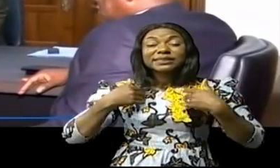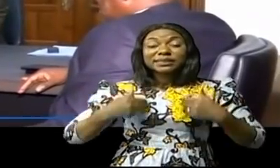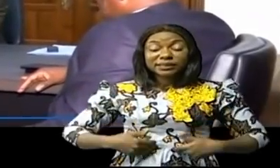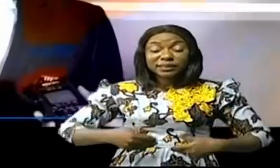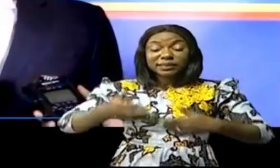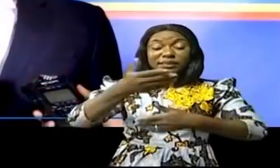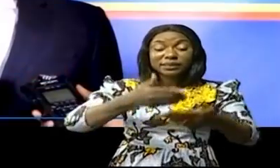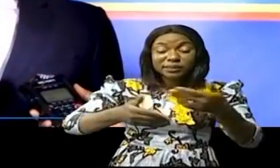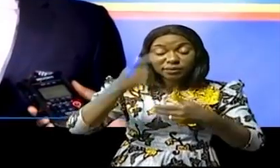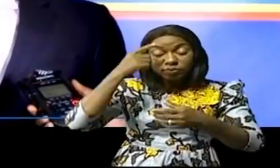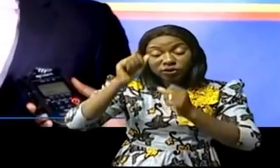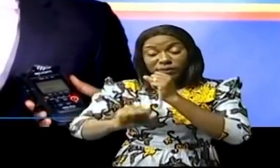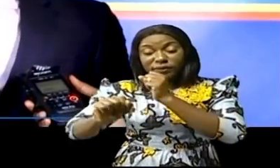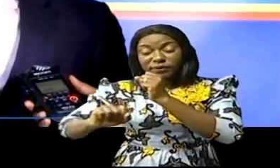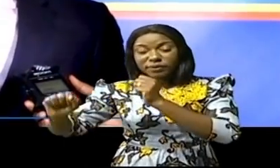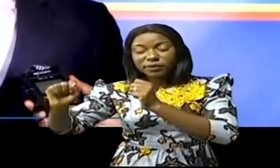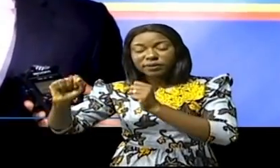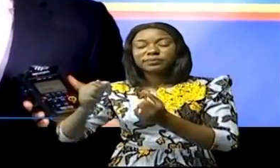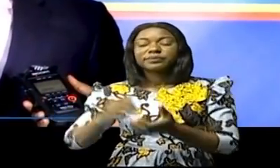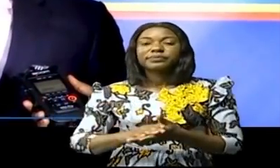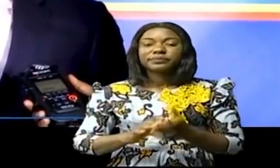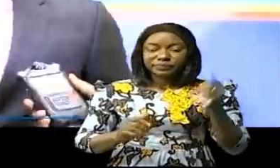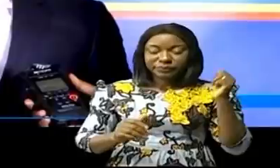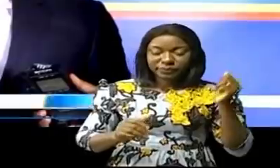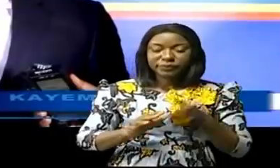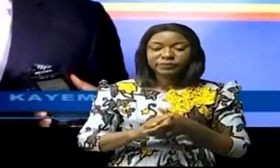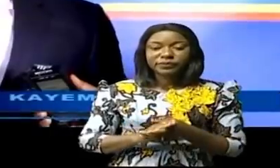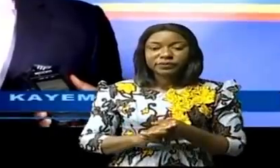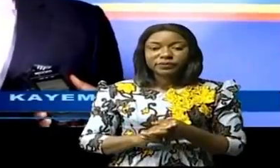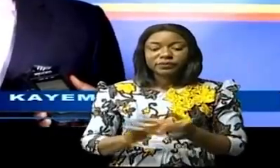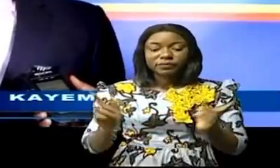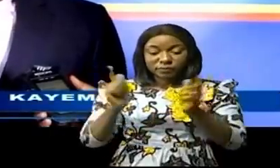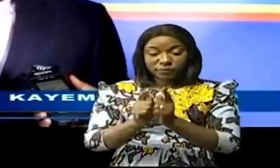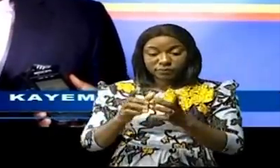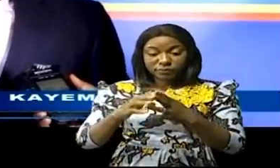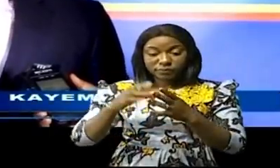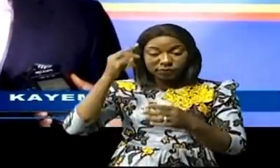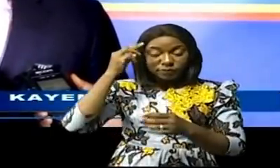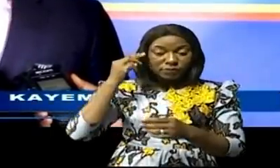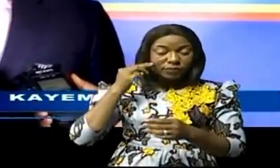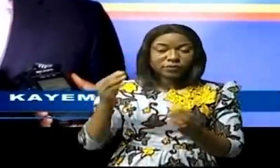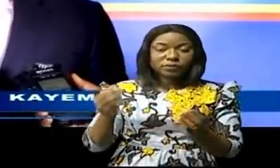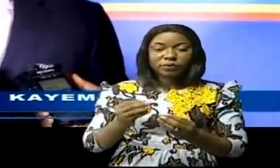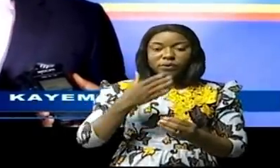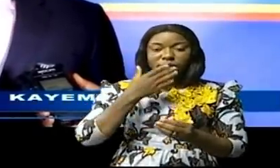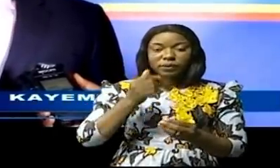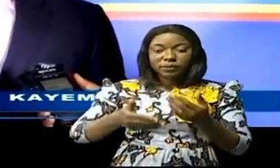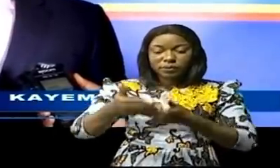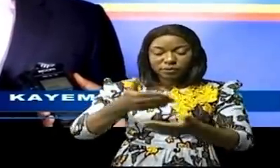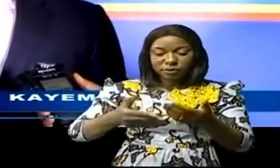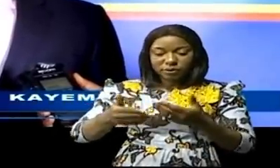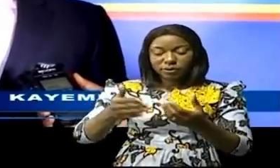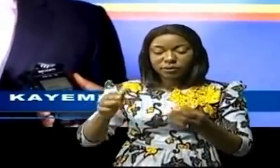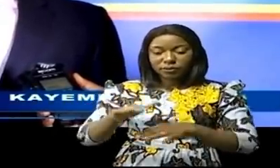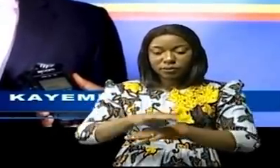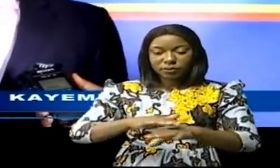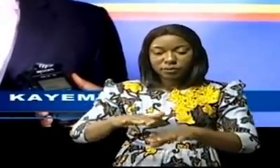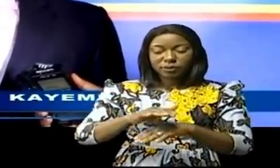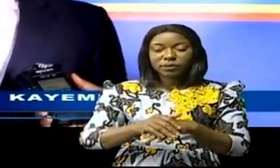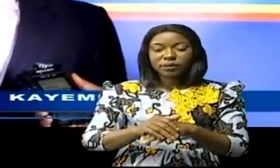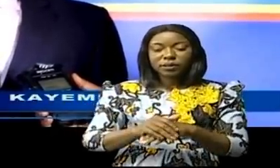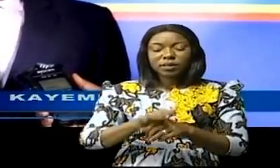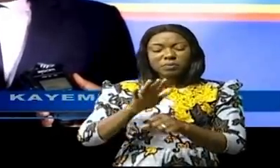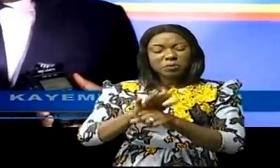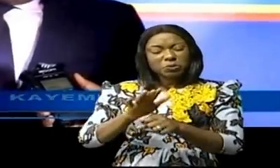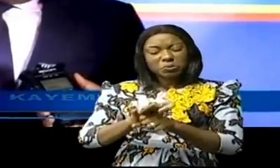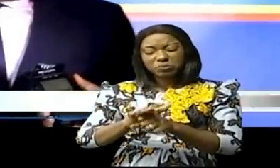la vulgarisation de l'agence. Je suis venu rencontrer les ministres parce qu'on devait échanger sur un certain nombre